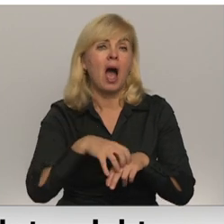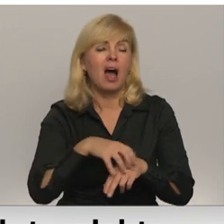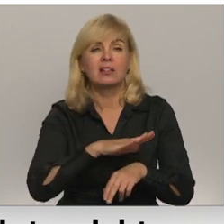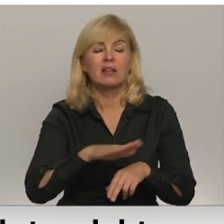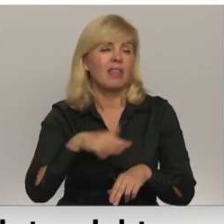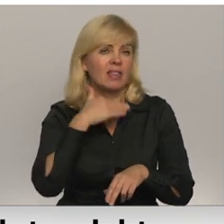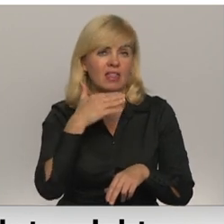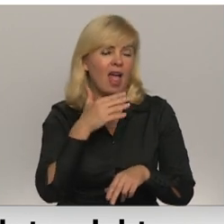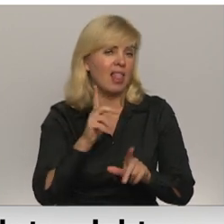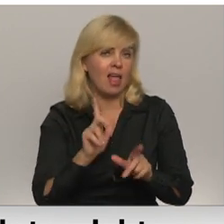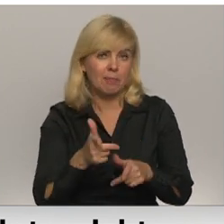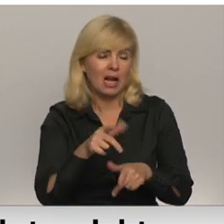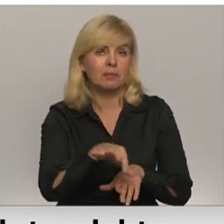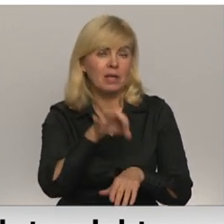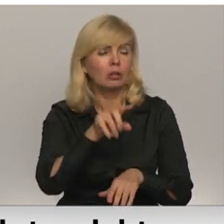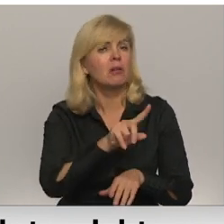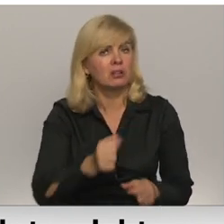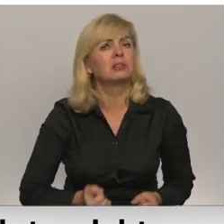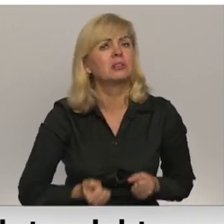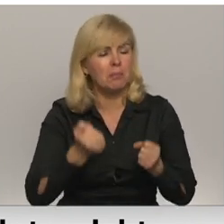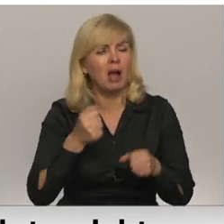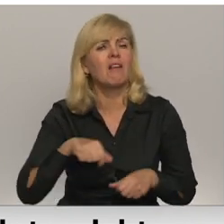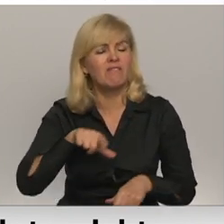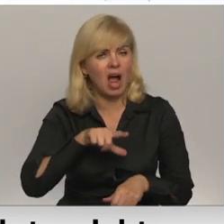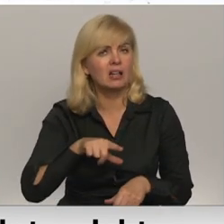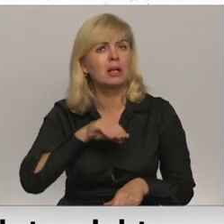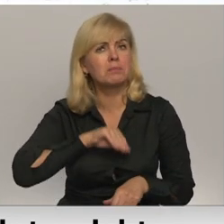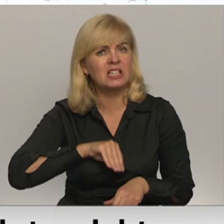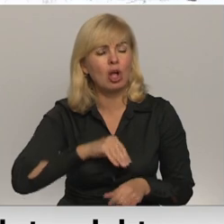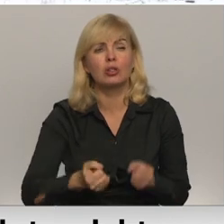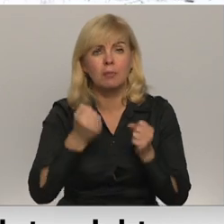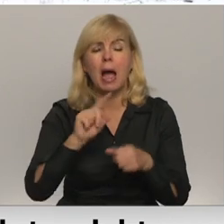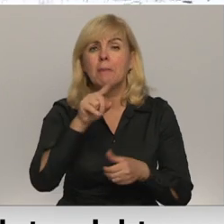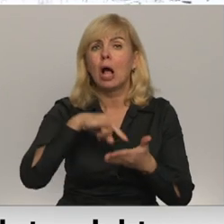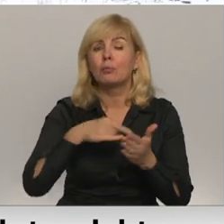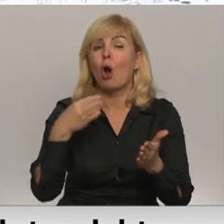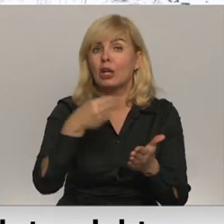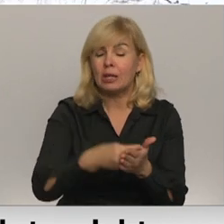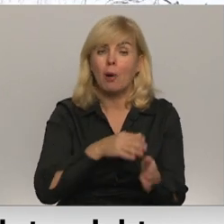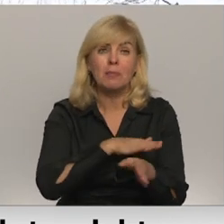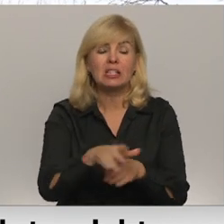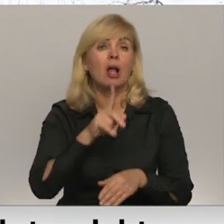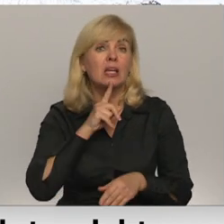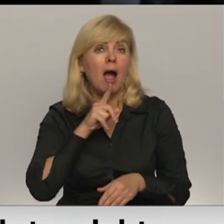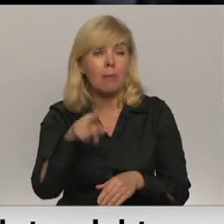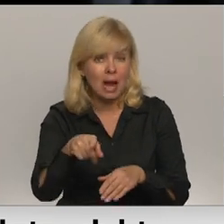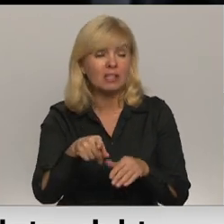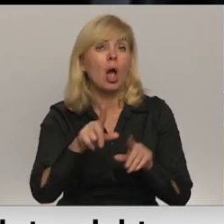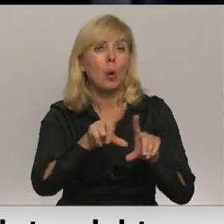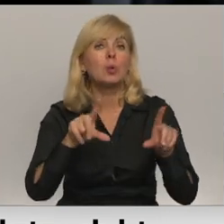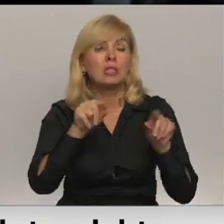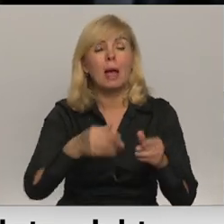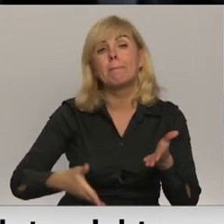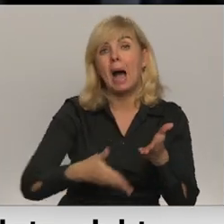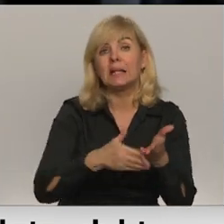izvēlas, viņa ir smaga, viņa ir vairāk psiholoģiski smaga. Pilotprojektu iepirkuma rezultātā iztenos Liepājā bāzātas uzņēmums, tāpēc